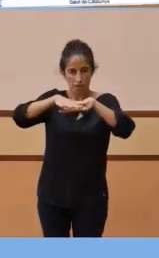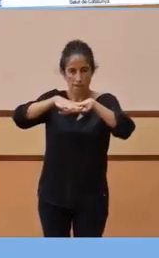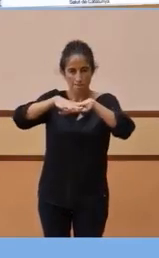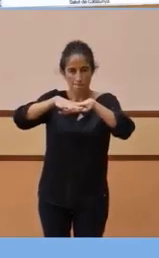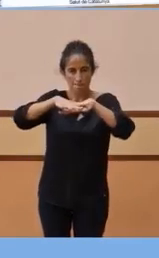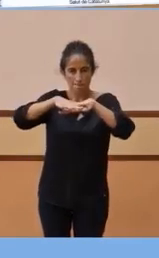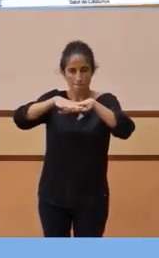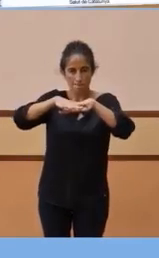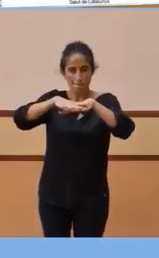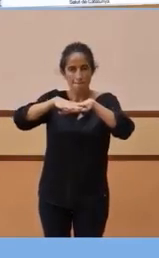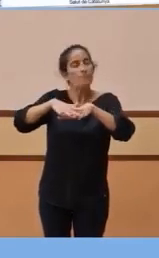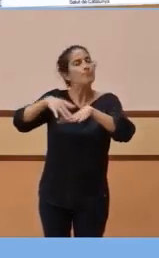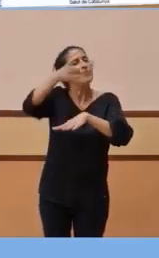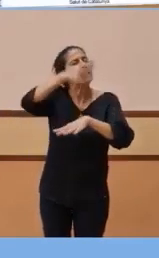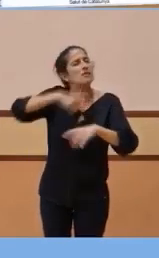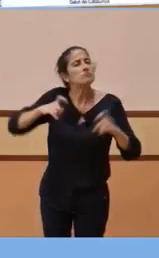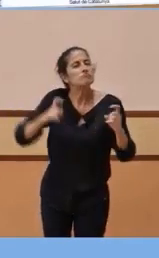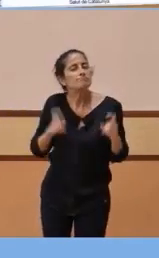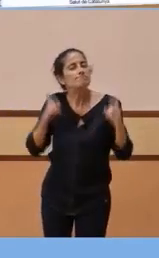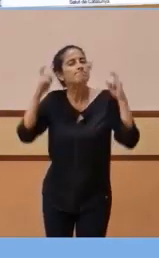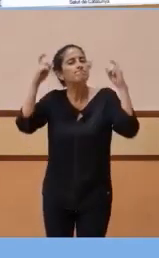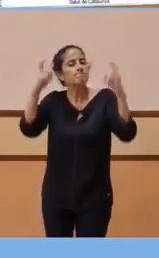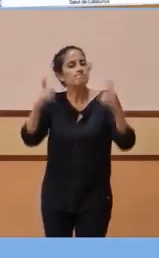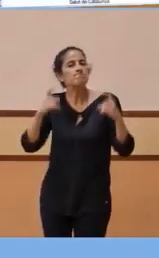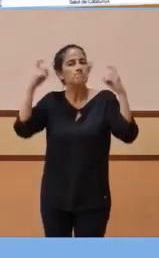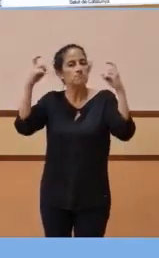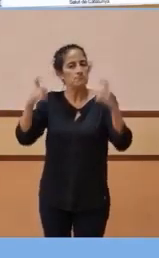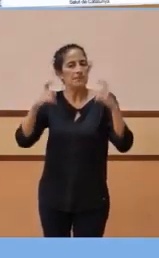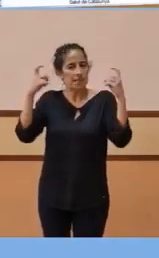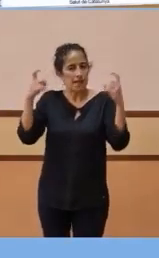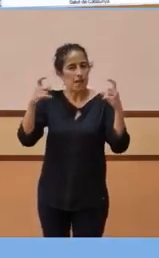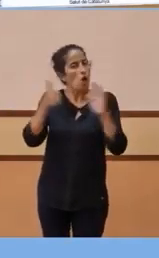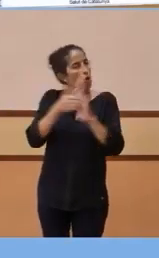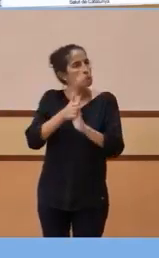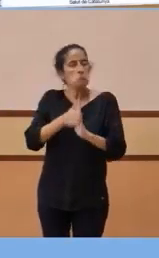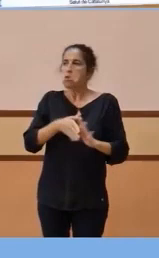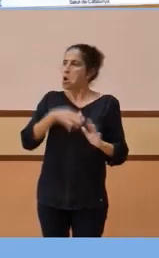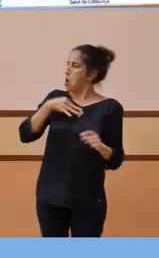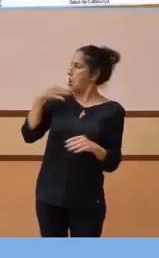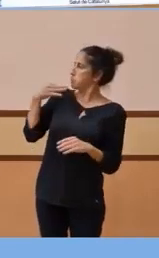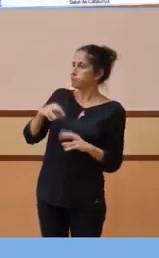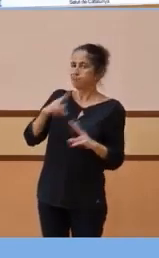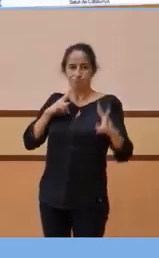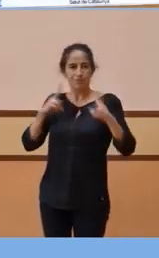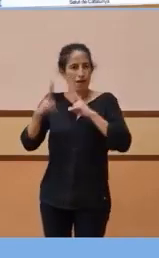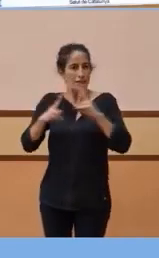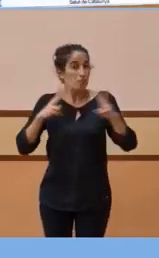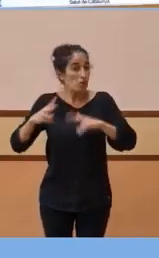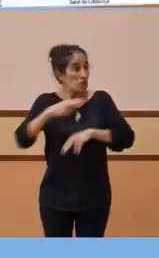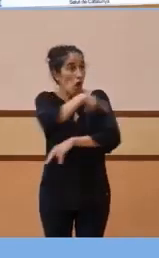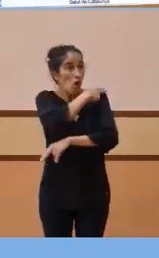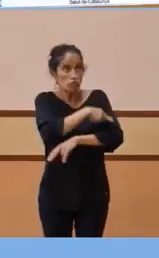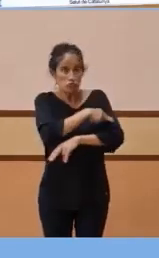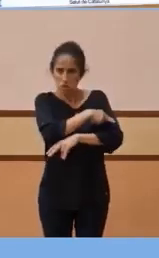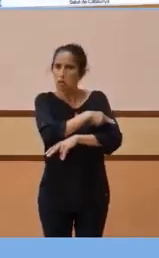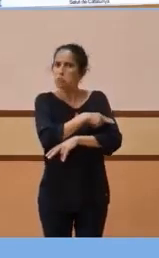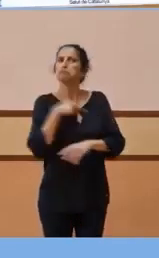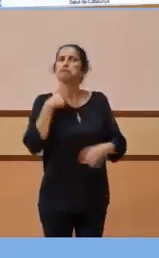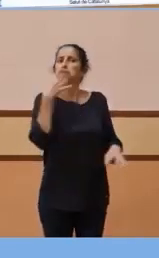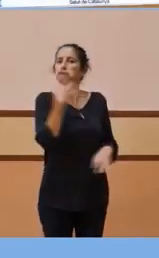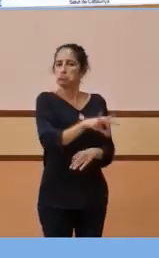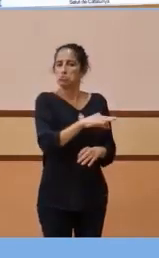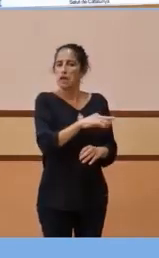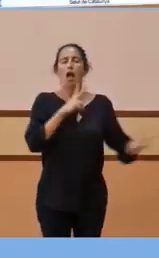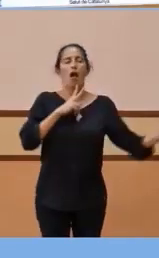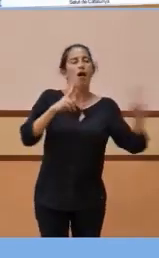En tot moment, hem intentat mantenir la capacitat de resposta dels diferents hospitals d'aquest territori amb poder fer,